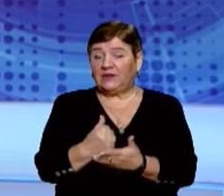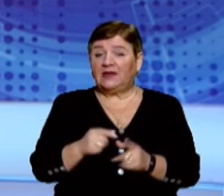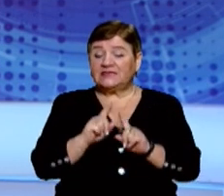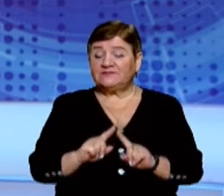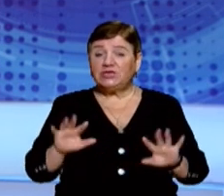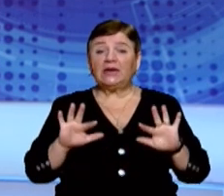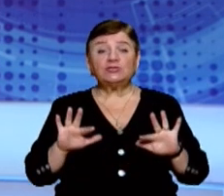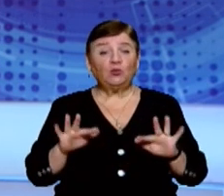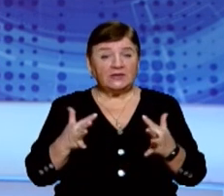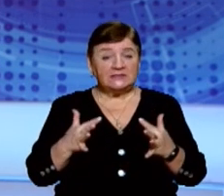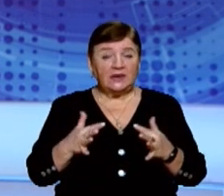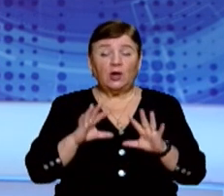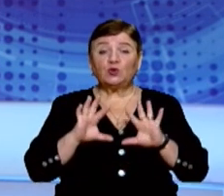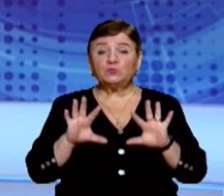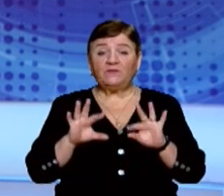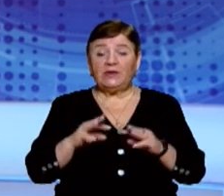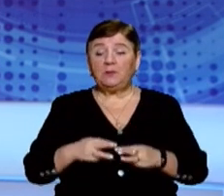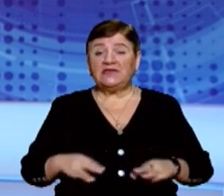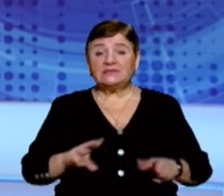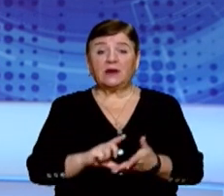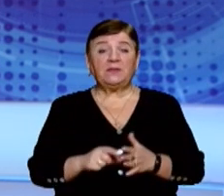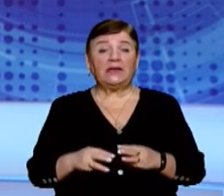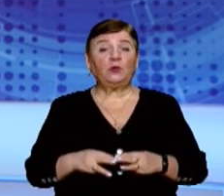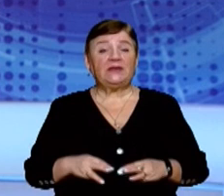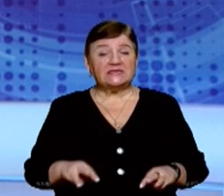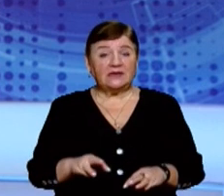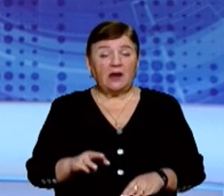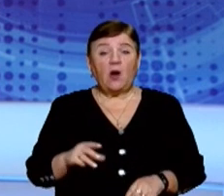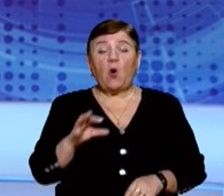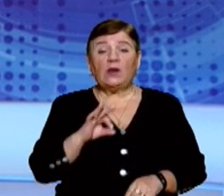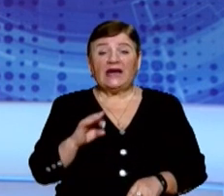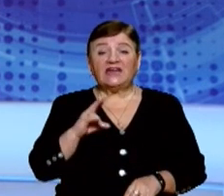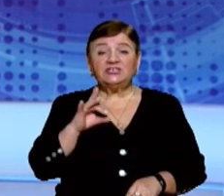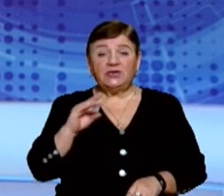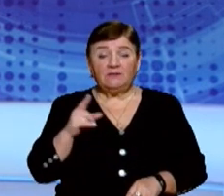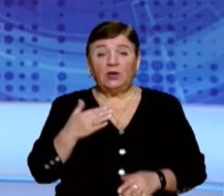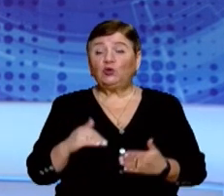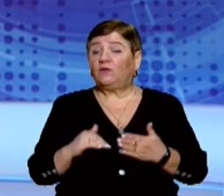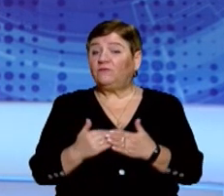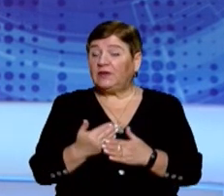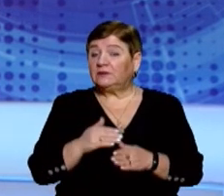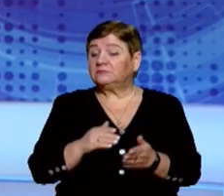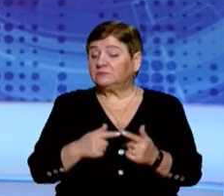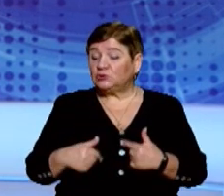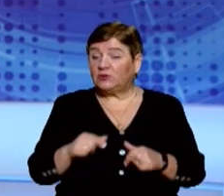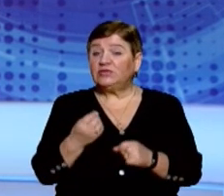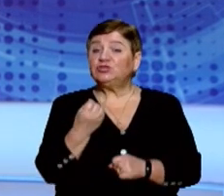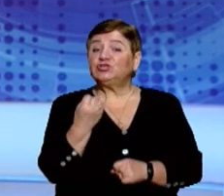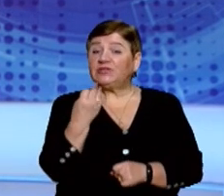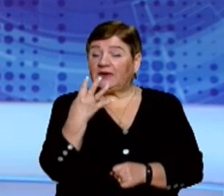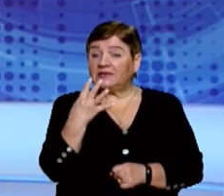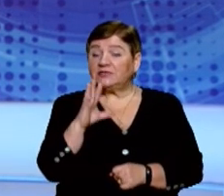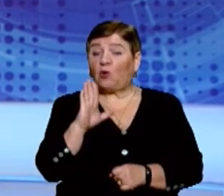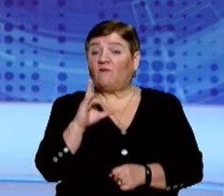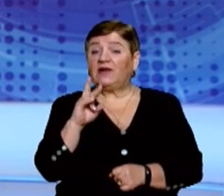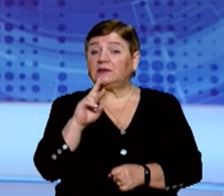надзвичайних ситуацій, розповів міністр Кабінету міністрів Олег Немчинов. Новий поділ на зони почне діяти з 14